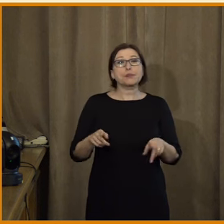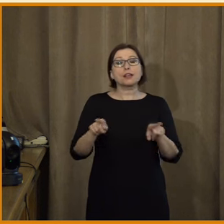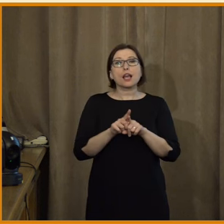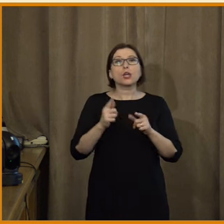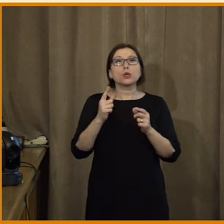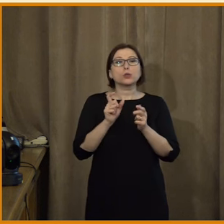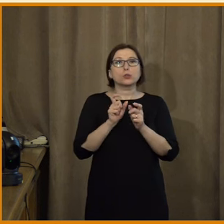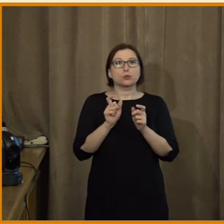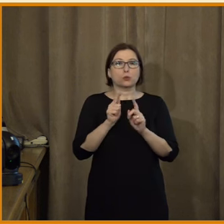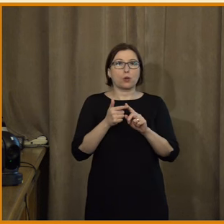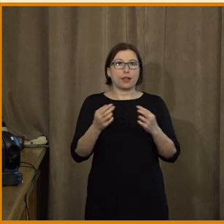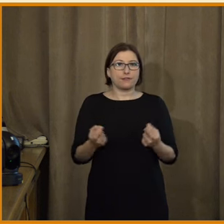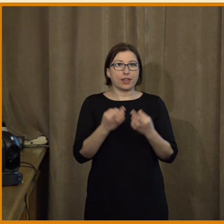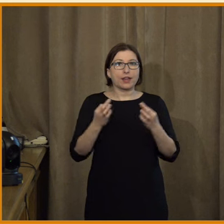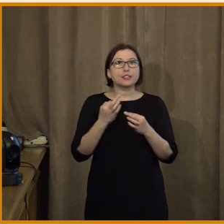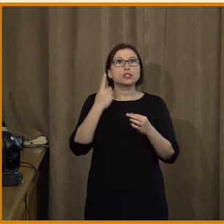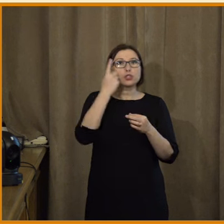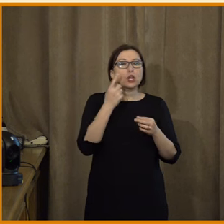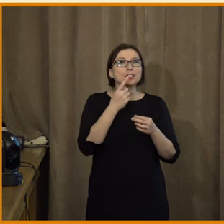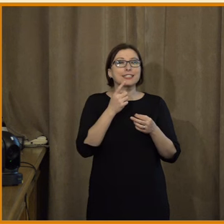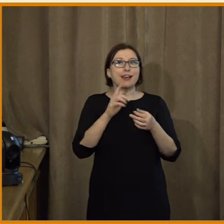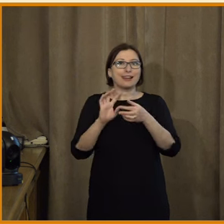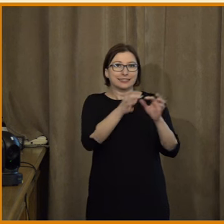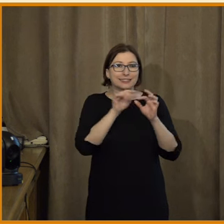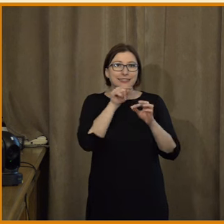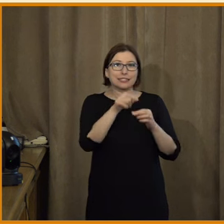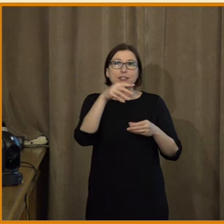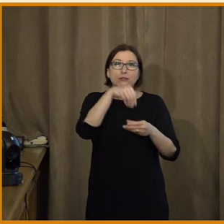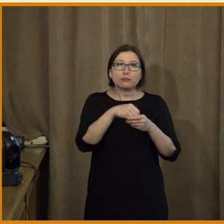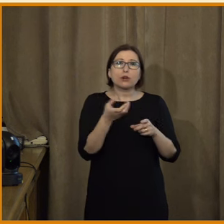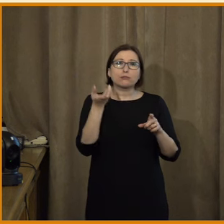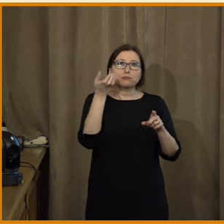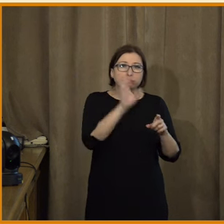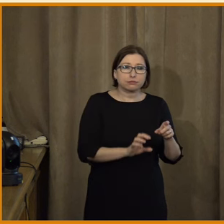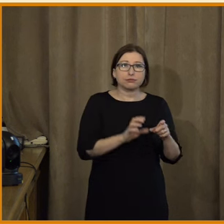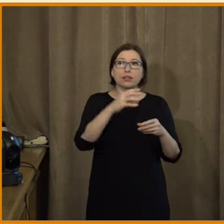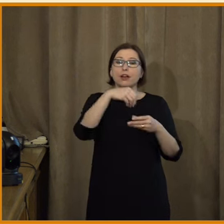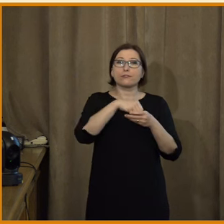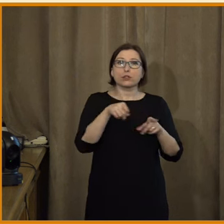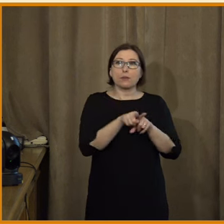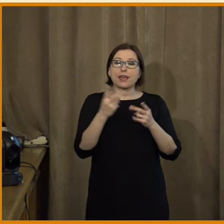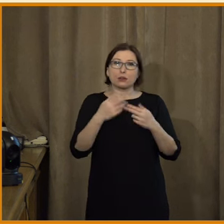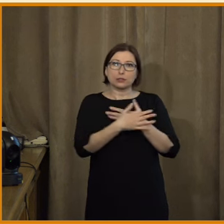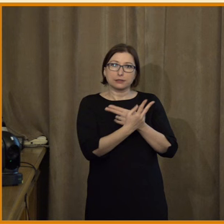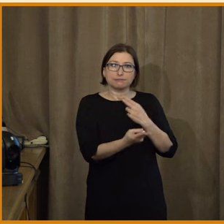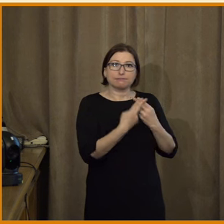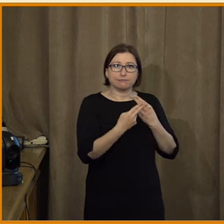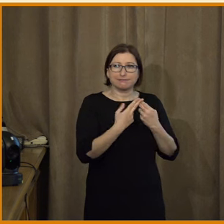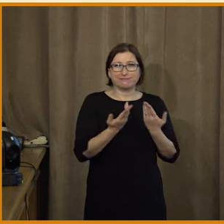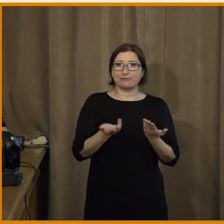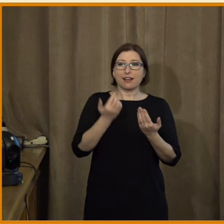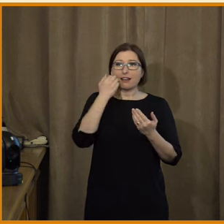přeceňujeme různé ty mechanizmy sociálních sítí, typu těch filtrových bublin e-coachembers, asi to znáte minimálně nějak